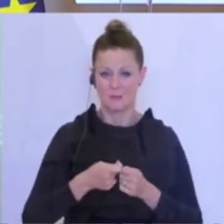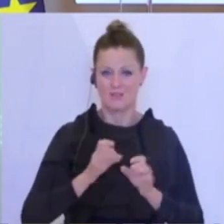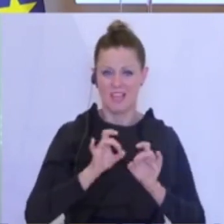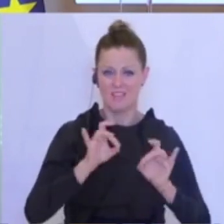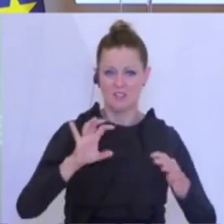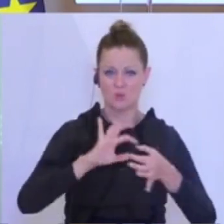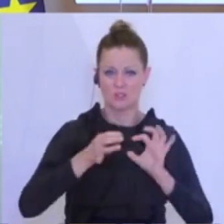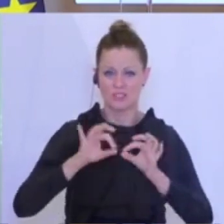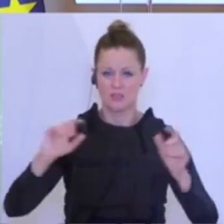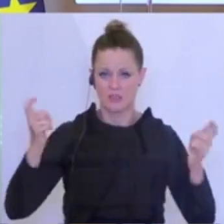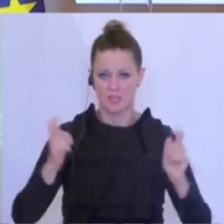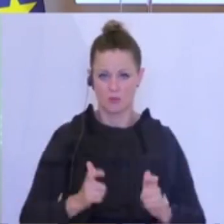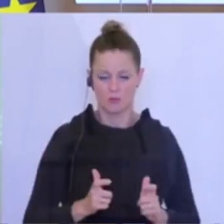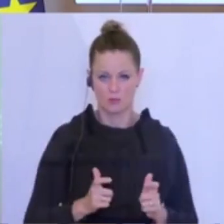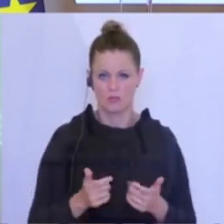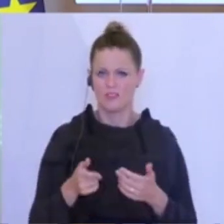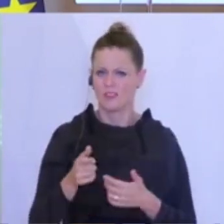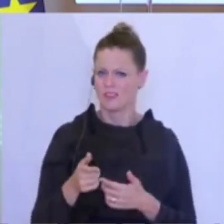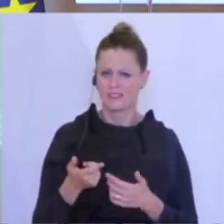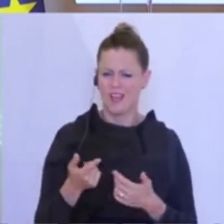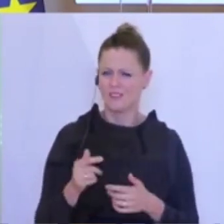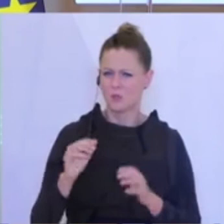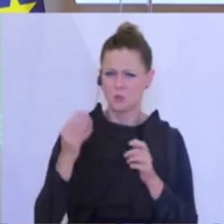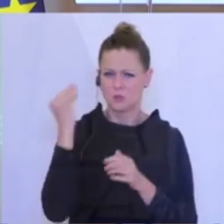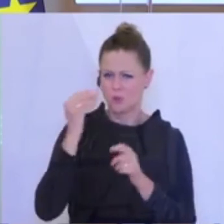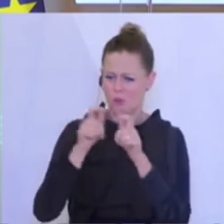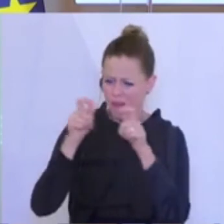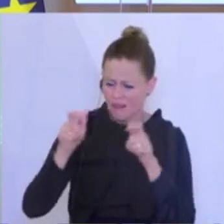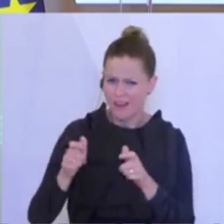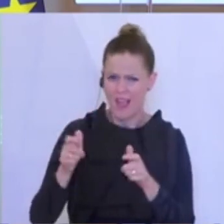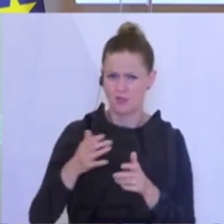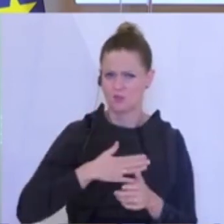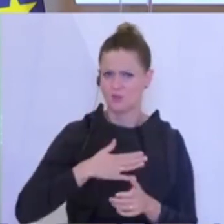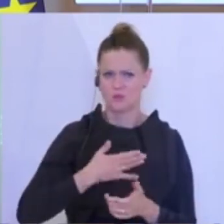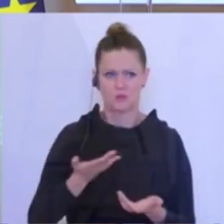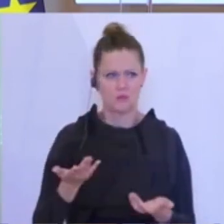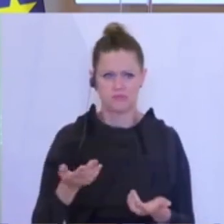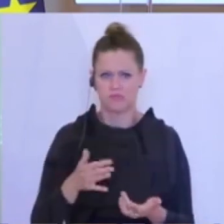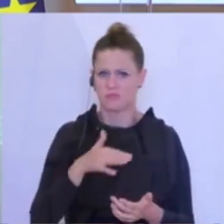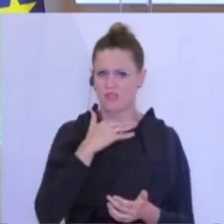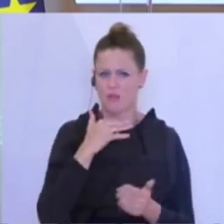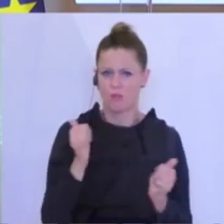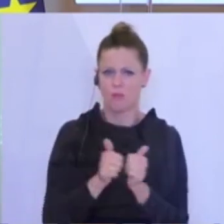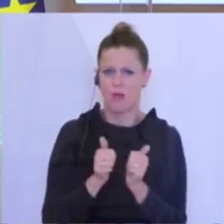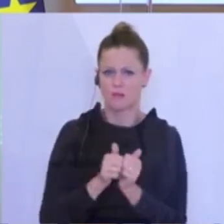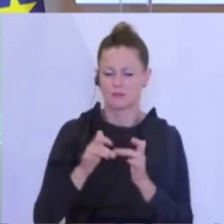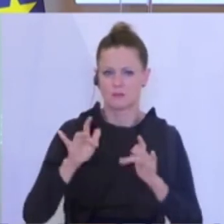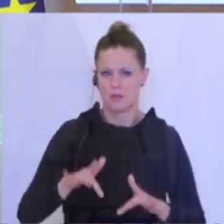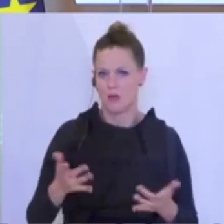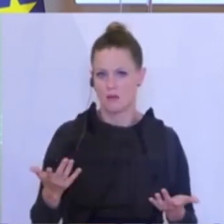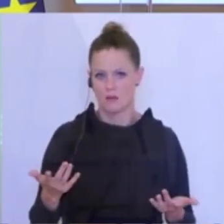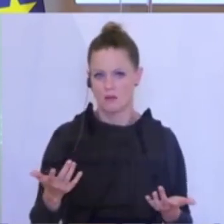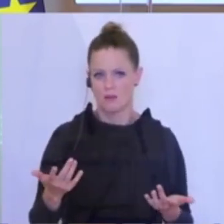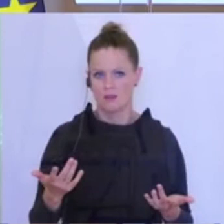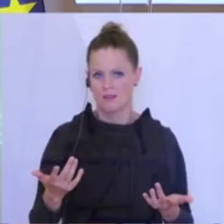mindern. Wenn das jetzt Klein- und Kleinstschulen sind, die sagen, wir haben sowieso so viel Platz, dann müssen es schon wirkliche